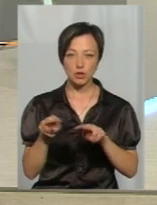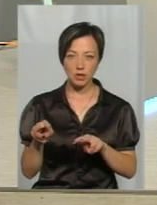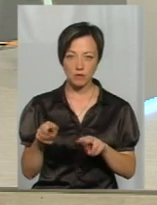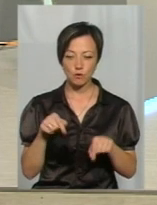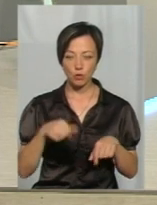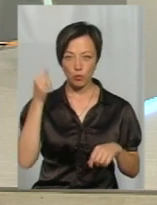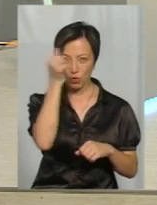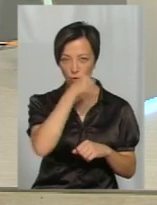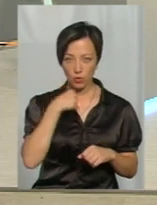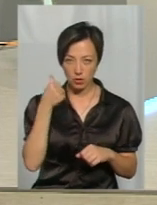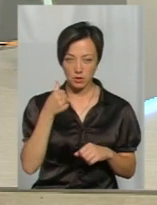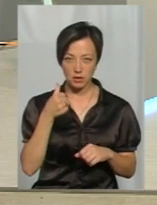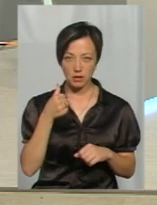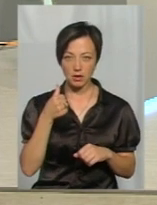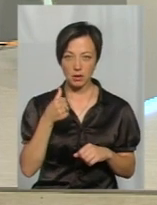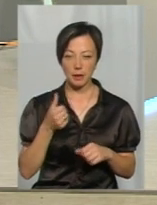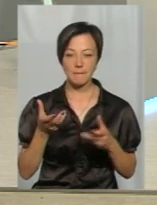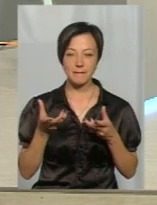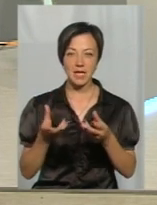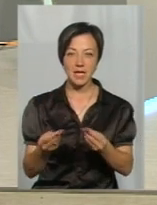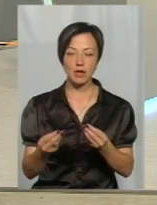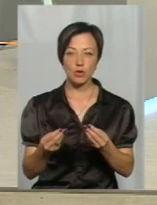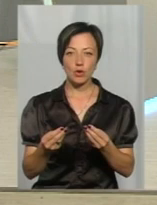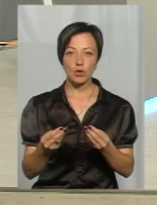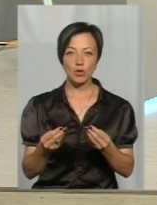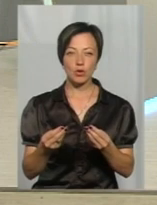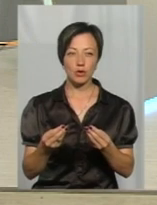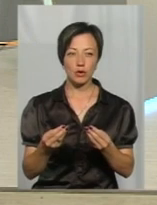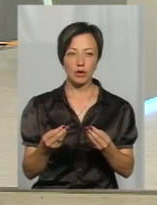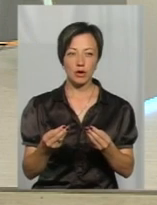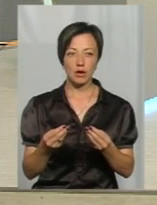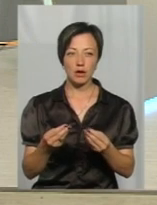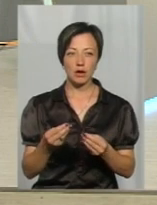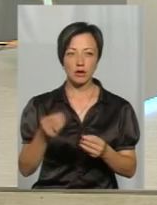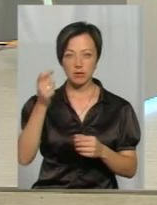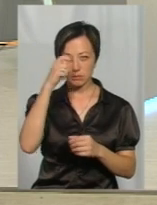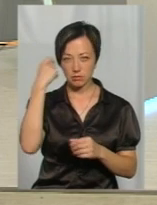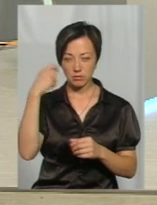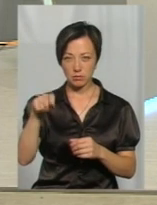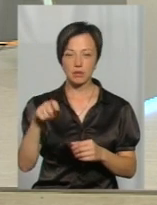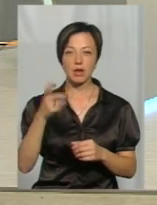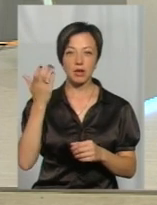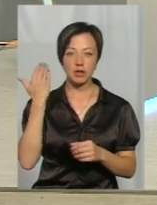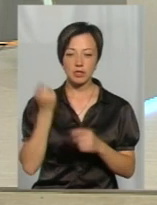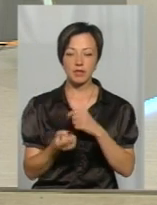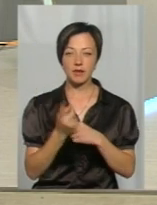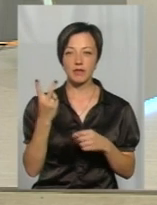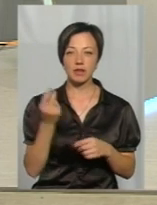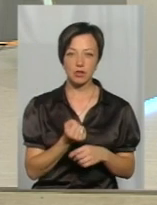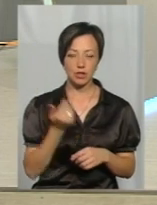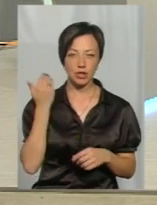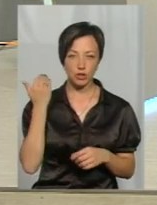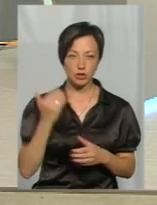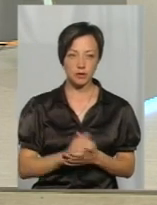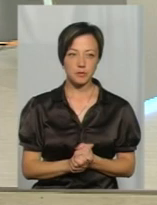в цьому році навіть вона під дією суми ефективних температур, раніше з'явилась, на дві неділи раніше.